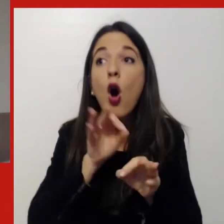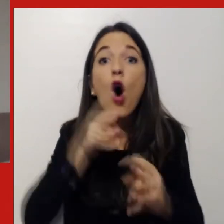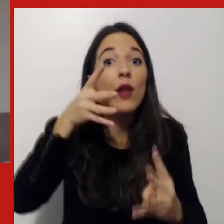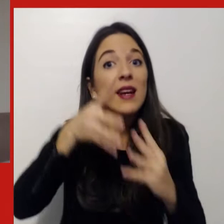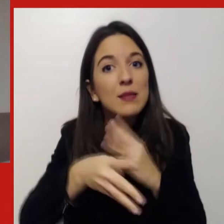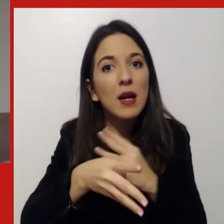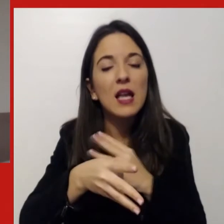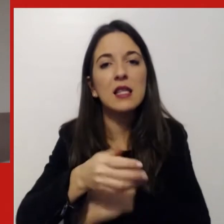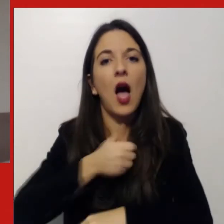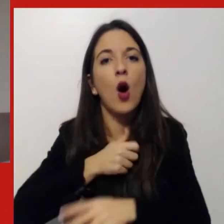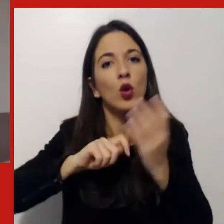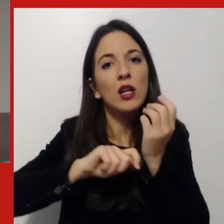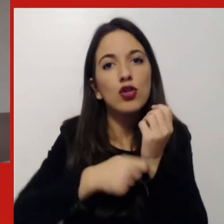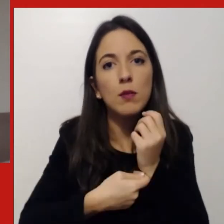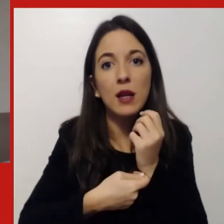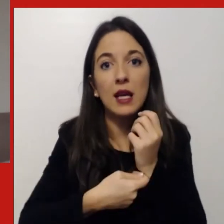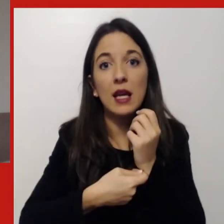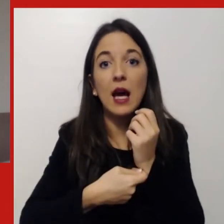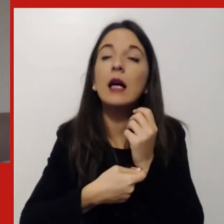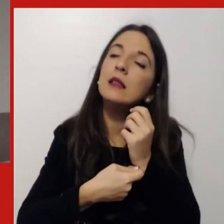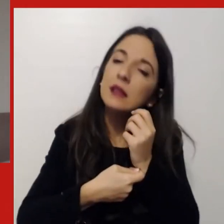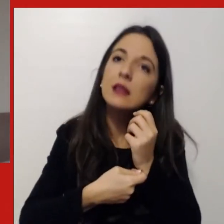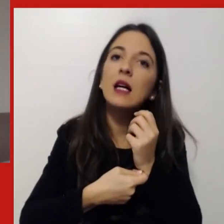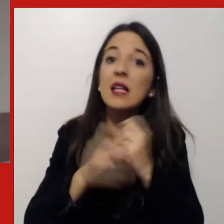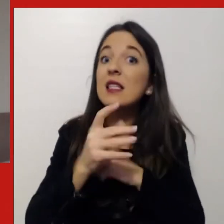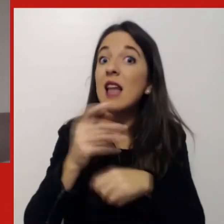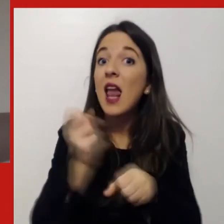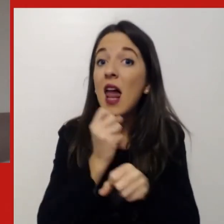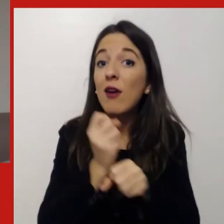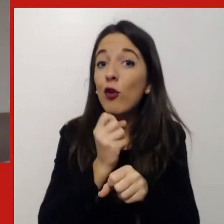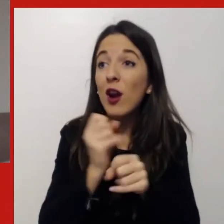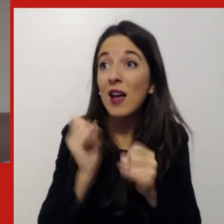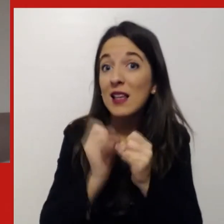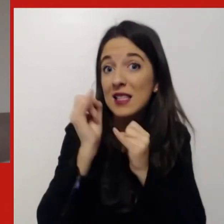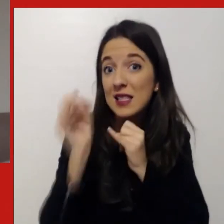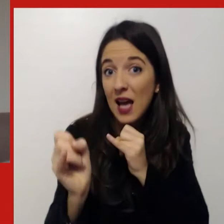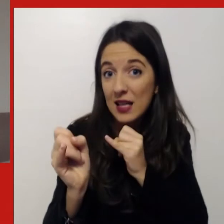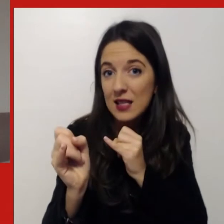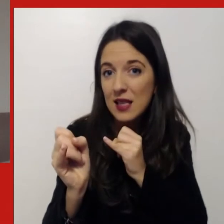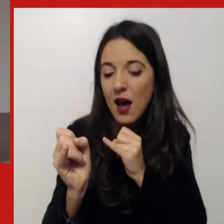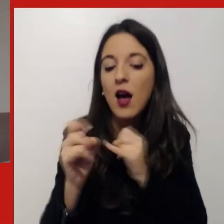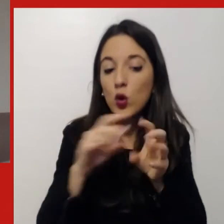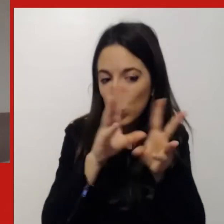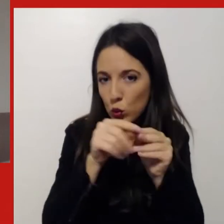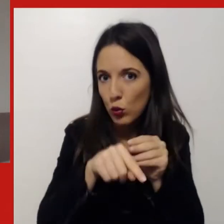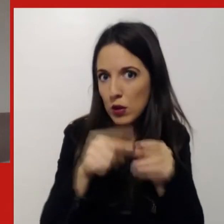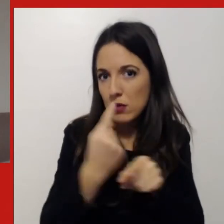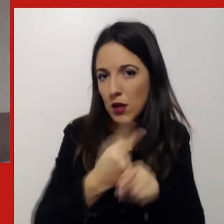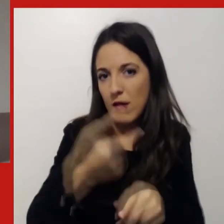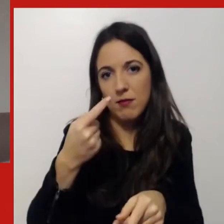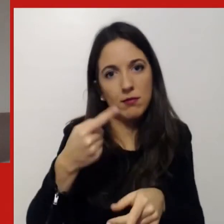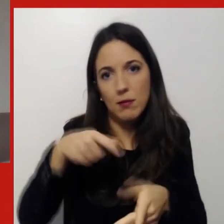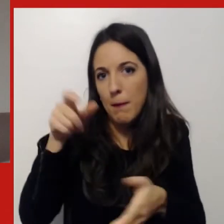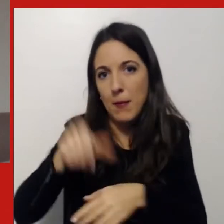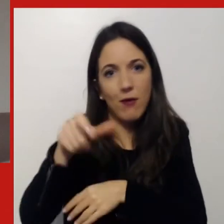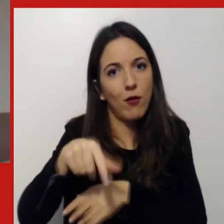'autodisciplina delle persone che quando non si lavora in presenza diventano strettamente necessari. Questo